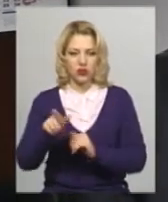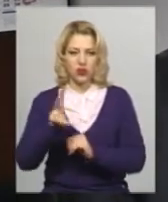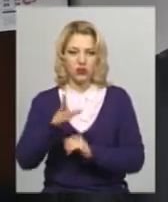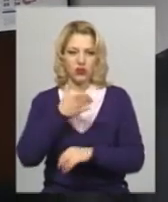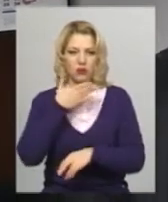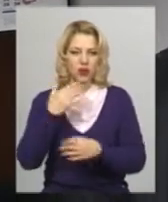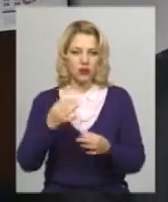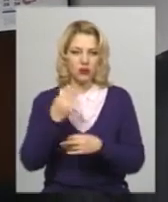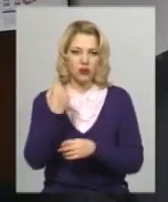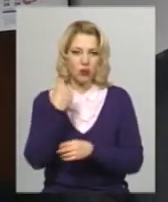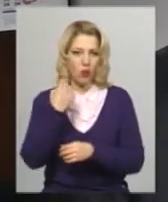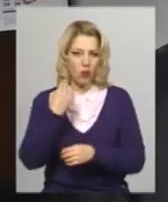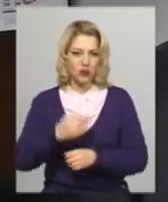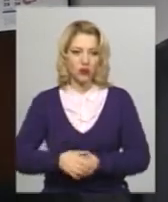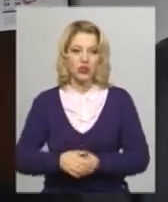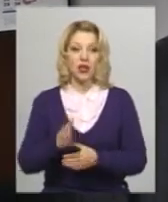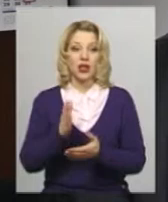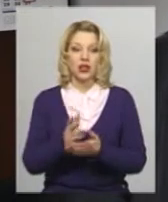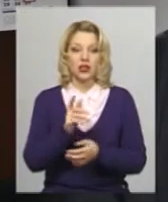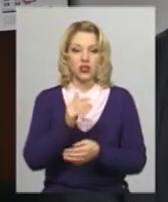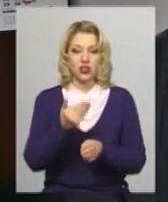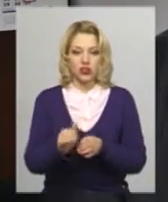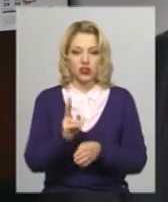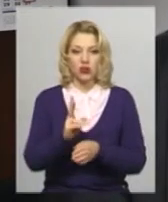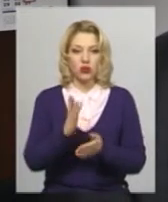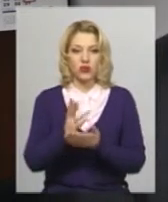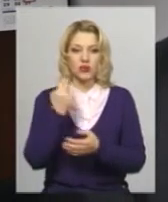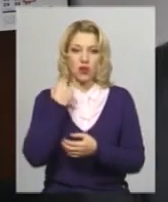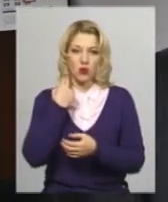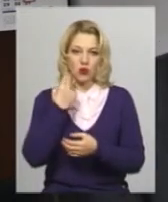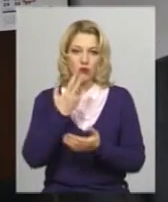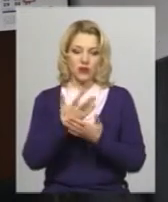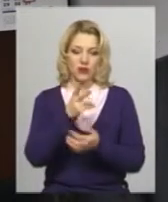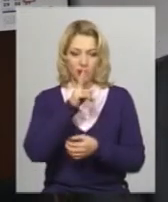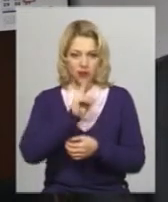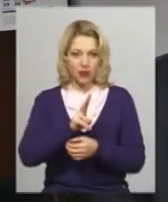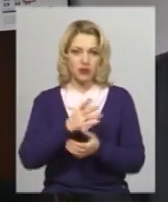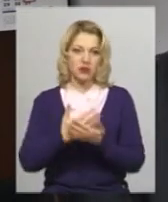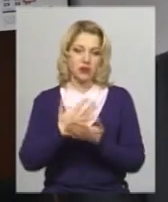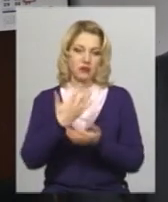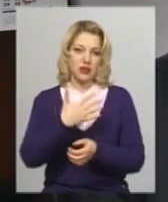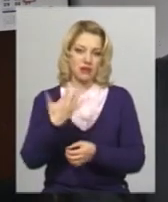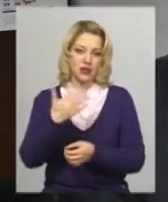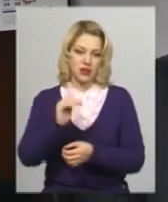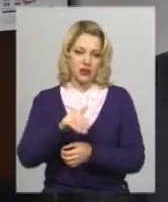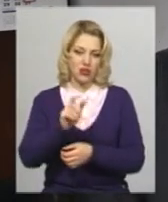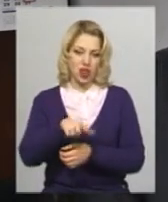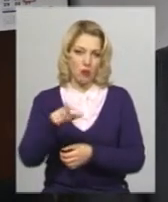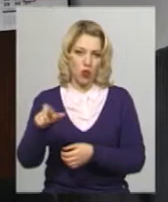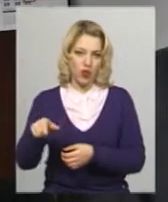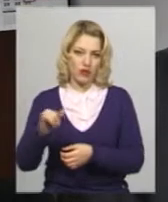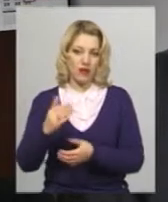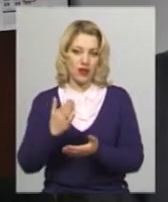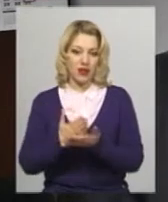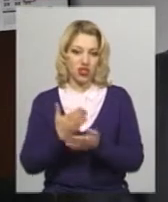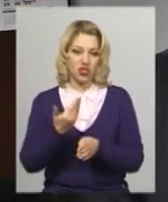немає ніякої заборгованості. Є частина, які мають заборгованість два місяці, це приблизно 55 тисяч абонентів. І